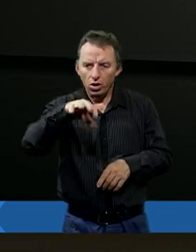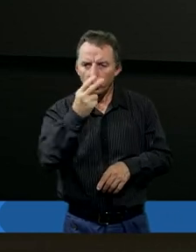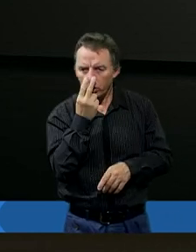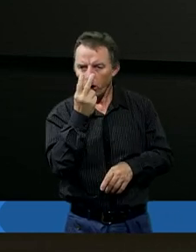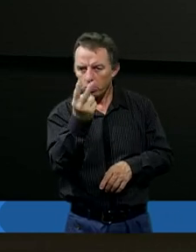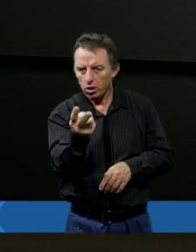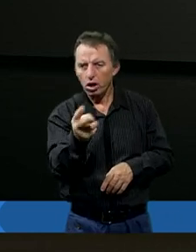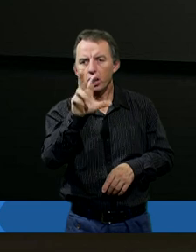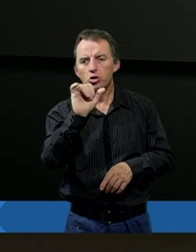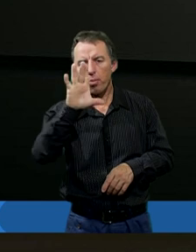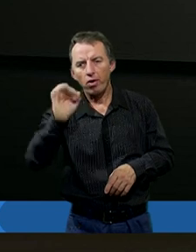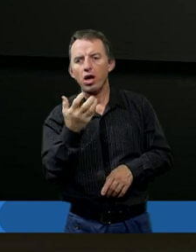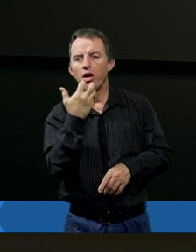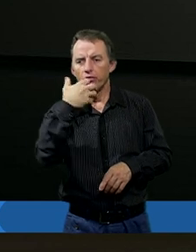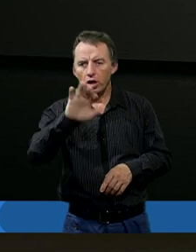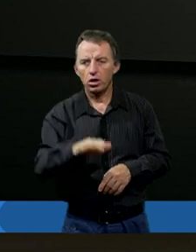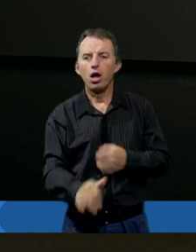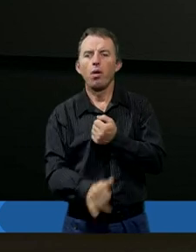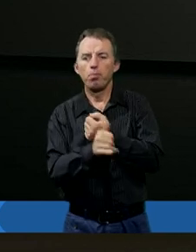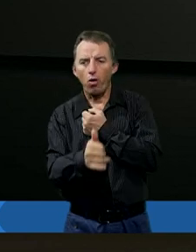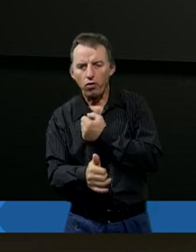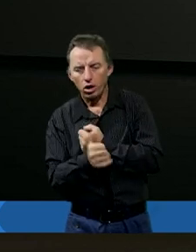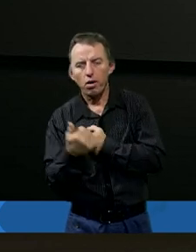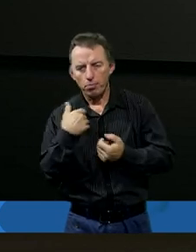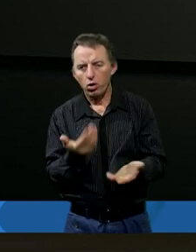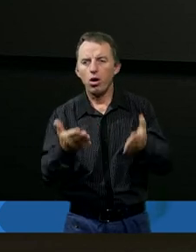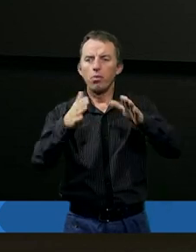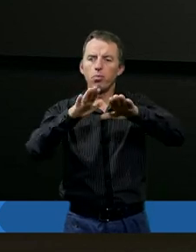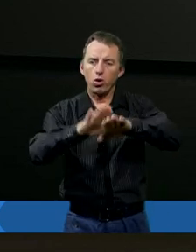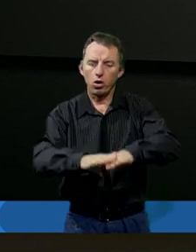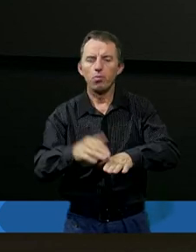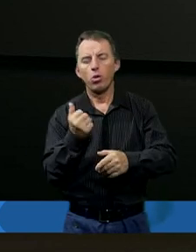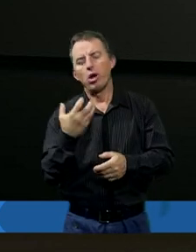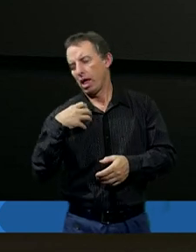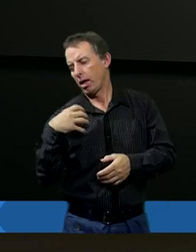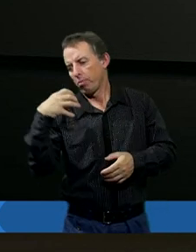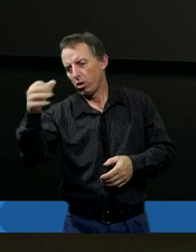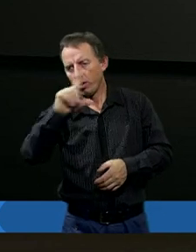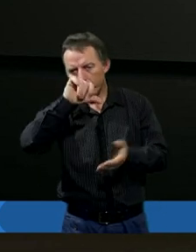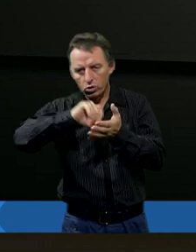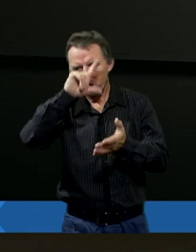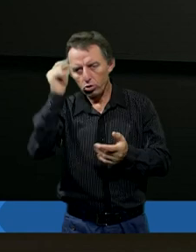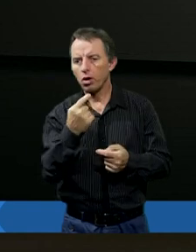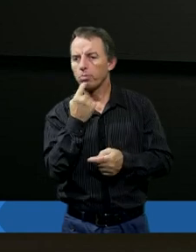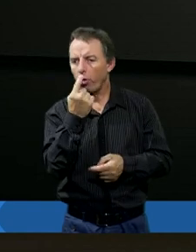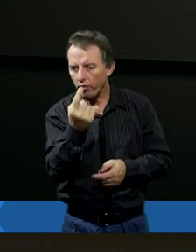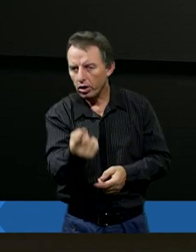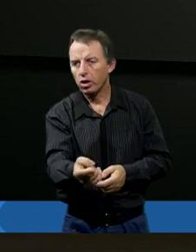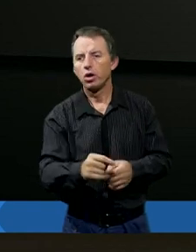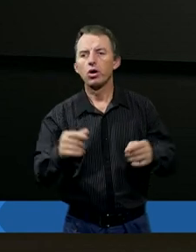Zobaczcie, Hiobowi wcześniej się bardzo powodziło. On był błogosławiony, on był najbogatszy wśród tych ludzi, wręcz jest powiedziane.